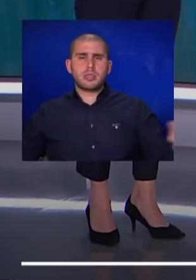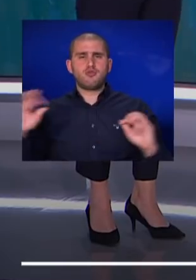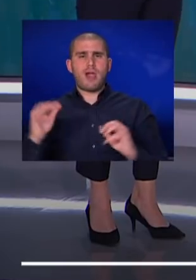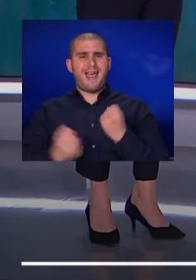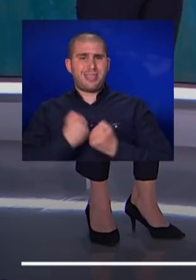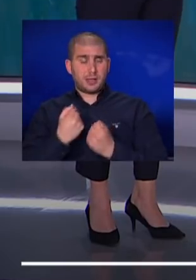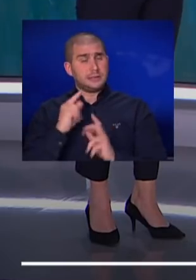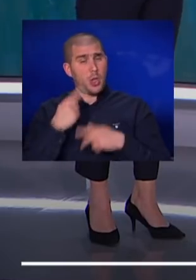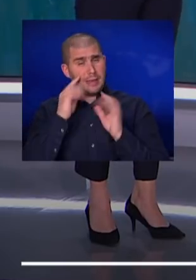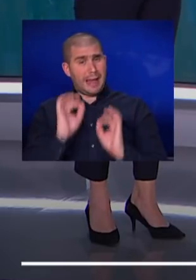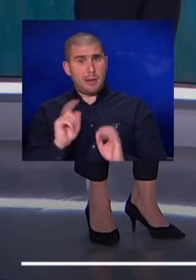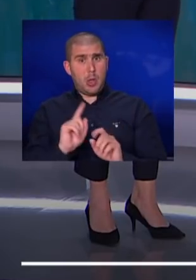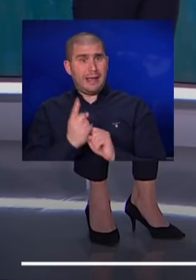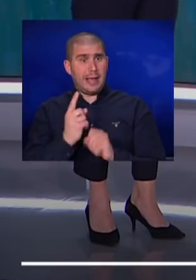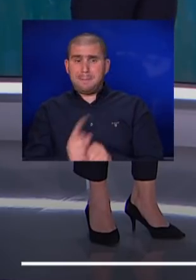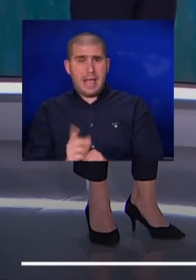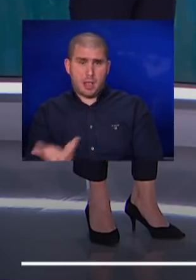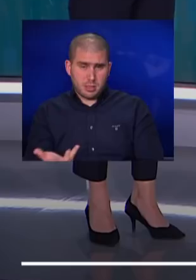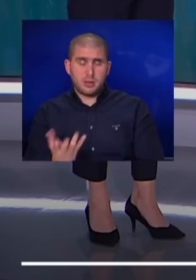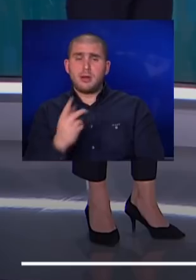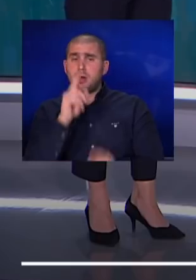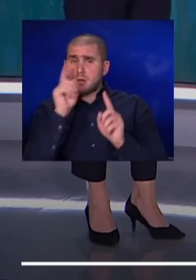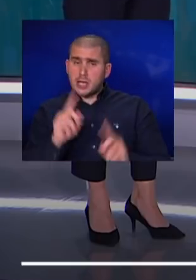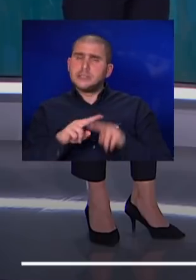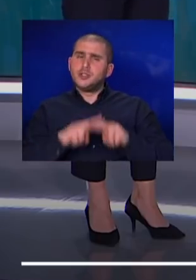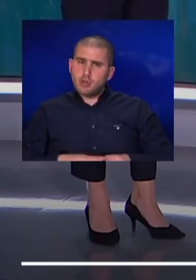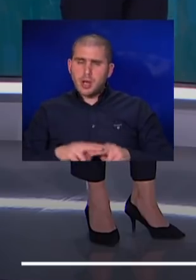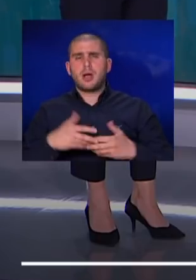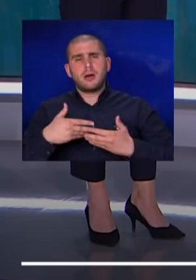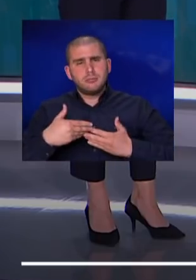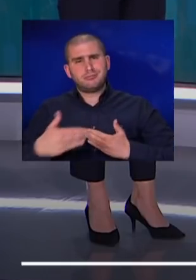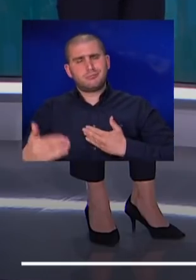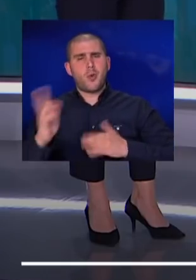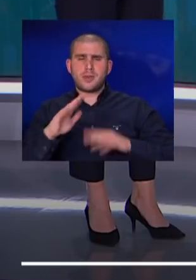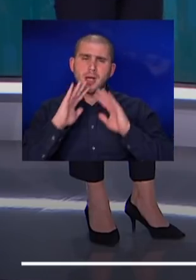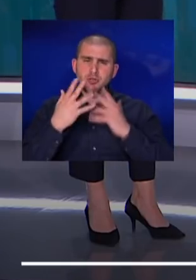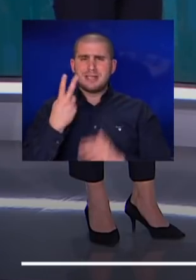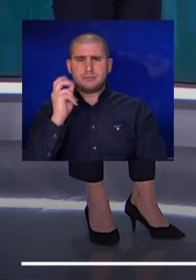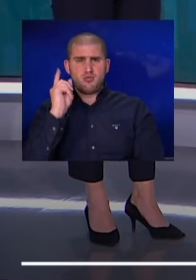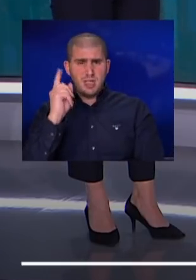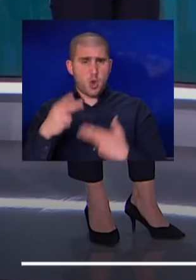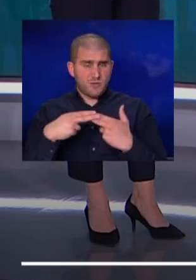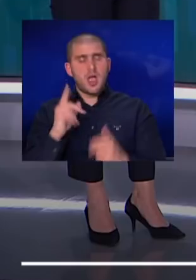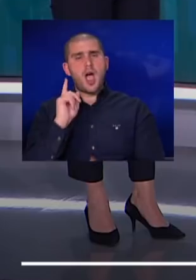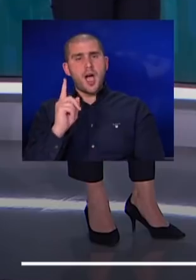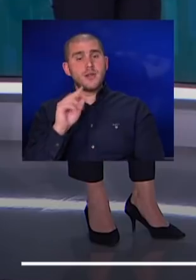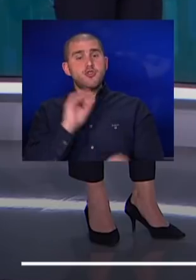להיות גם ריאליים זה לא יקרה אוברנייט הגז יישאר איתנו כנראה בעוד עשר עשרים שנה אבל השימוש בגז ילך